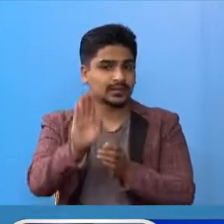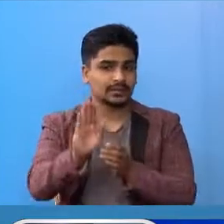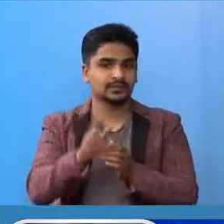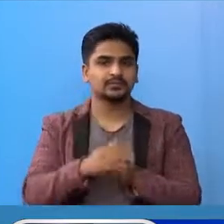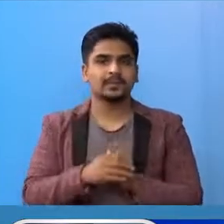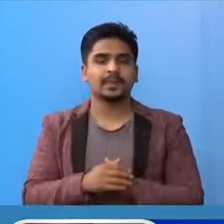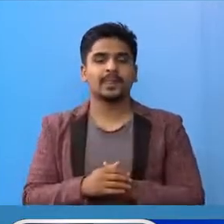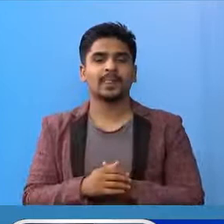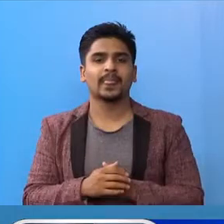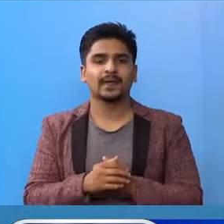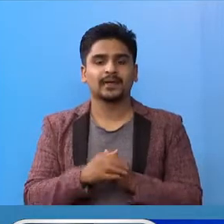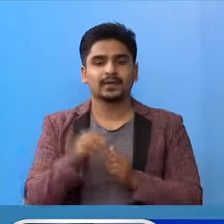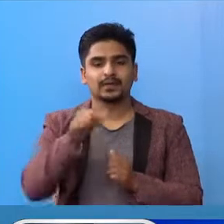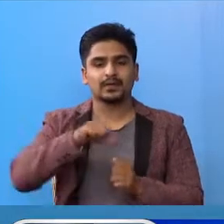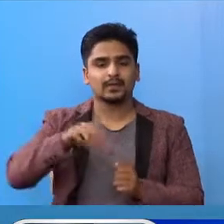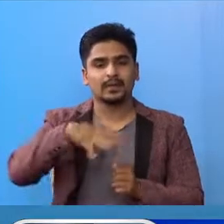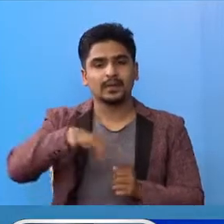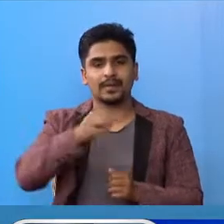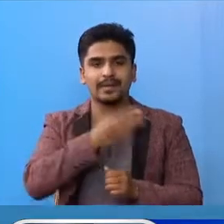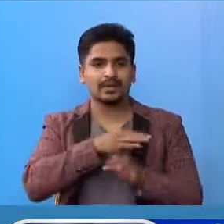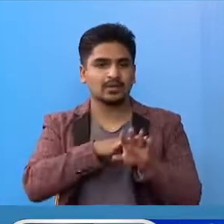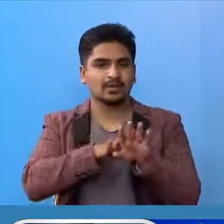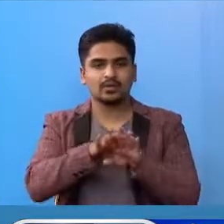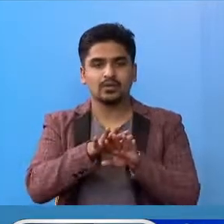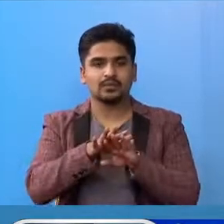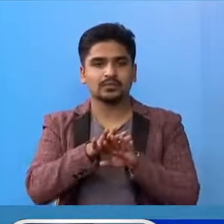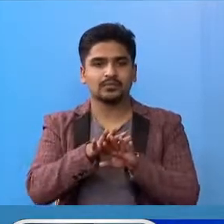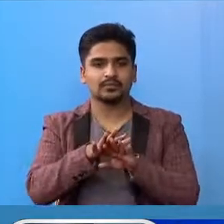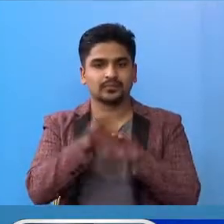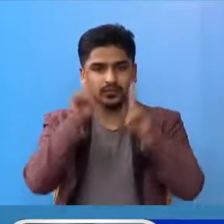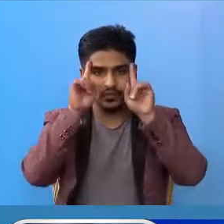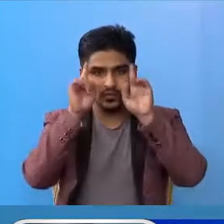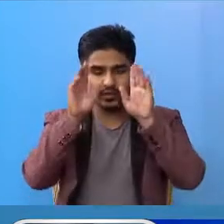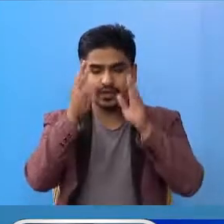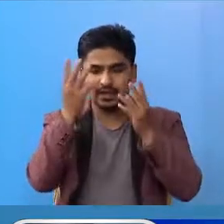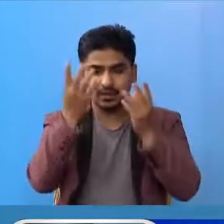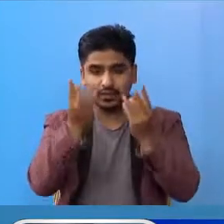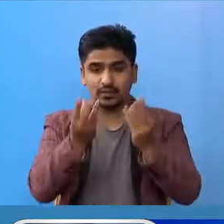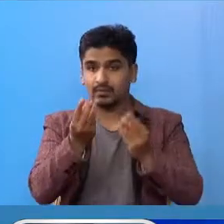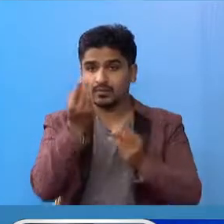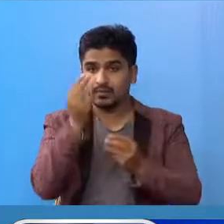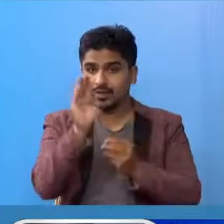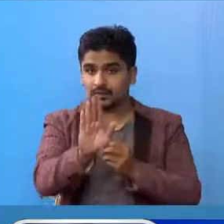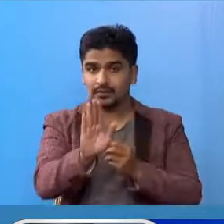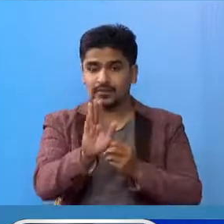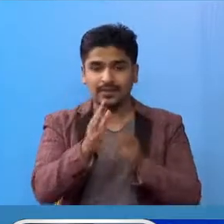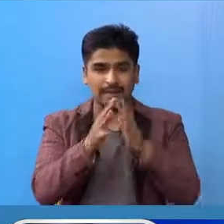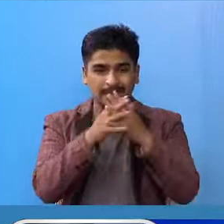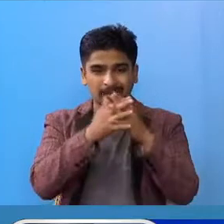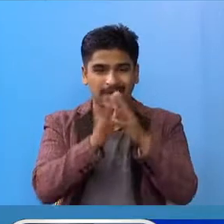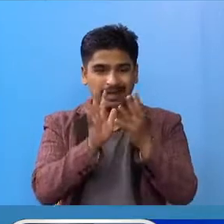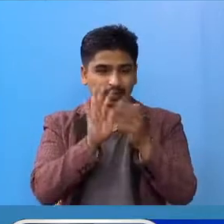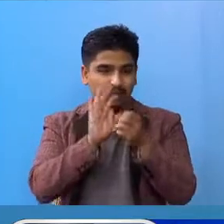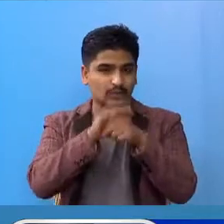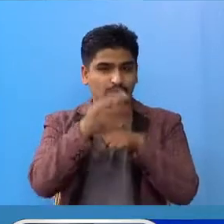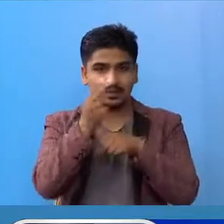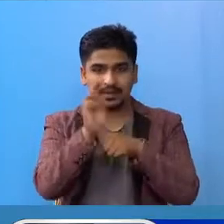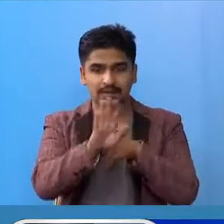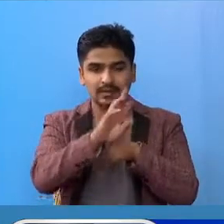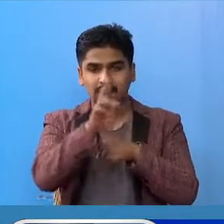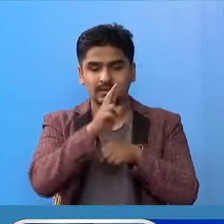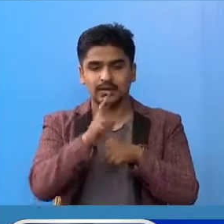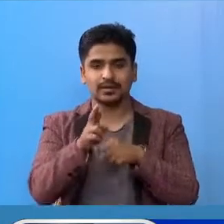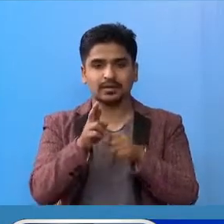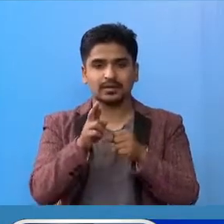थाले को जन मानस मां सतर कता कम हुदे गयको, भेडबार बर्दे गयको, र